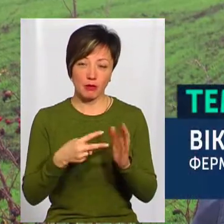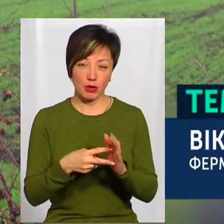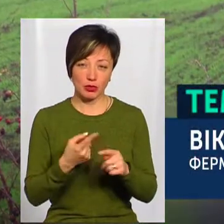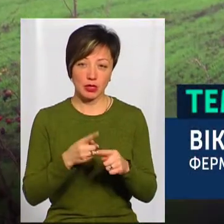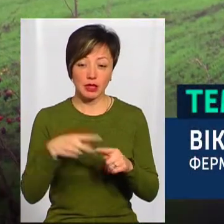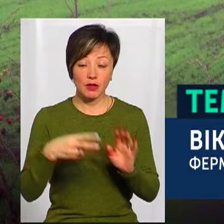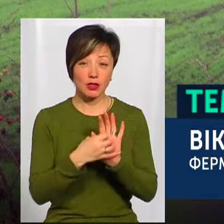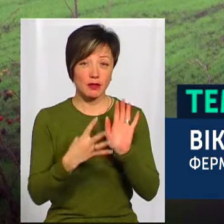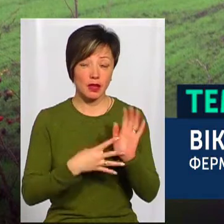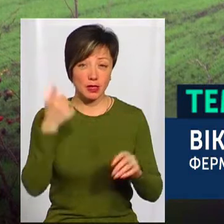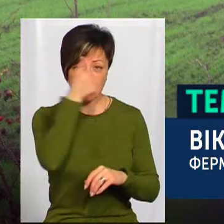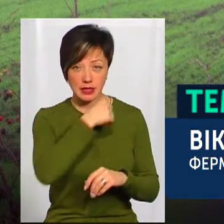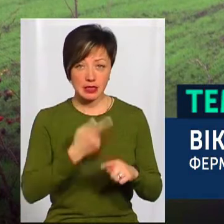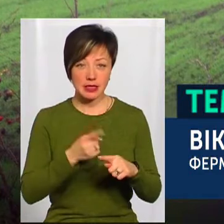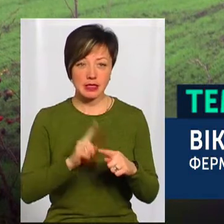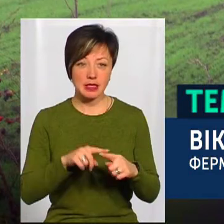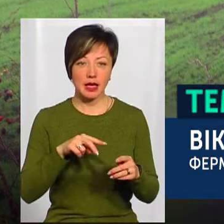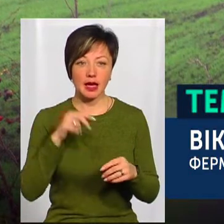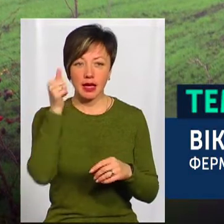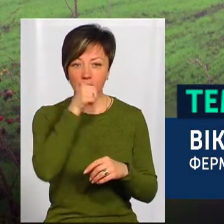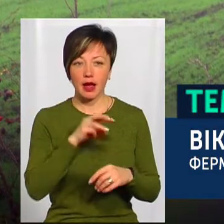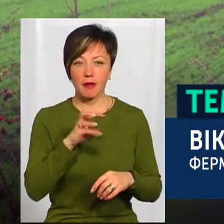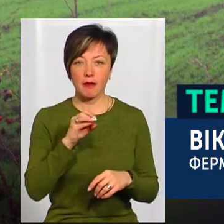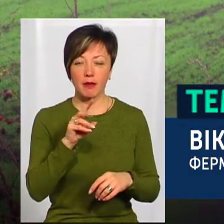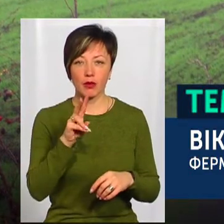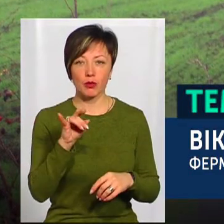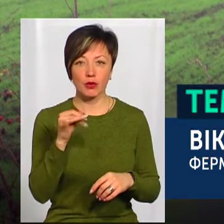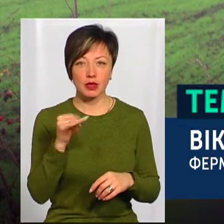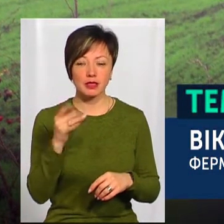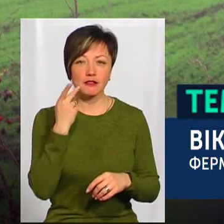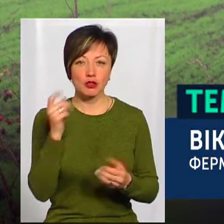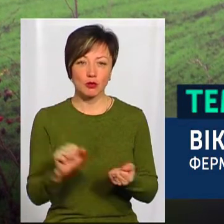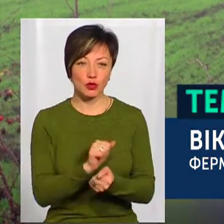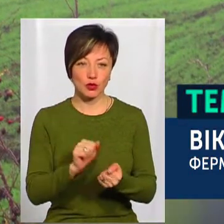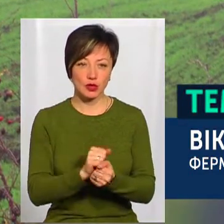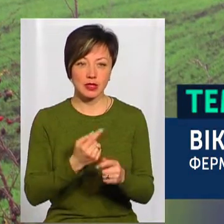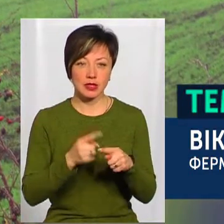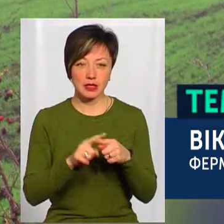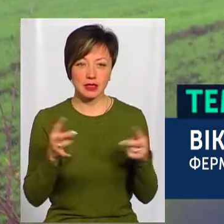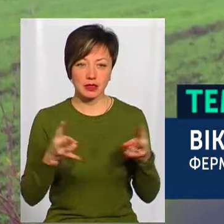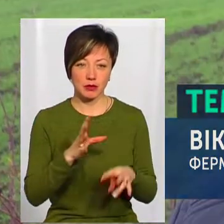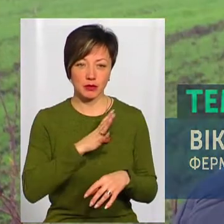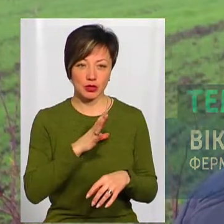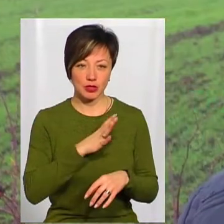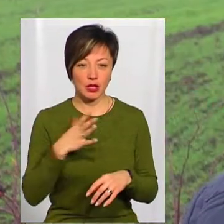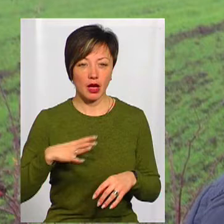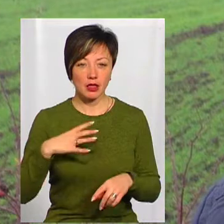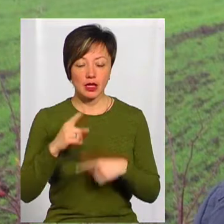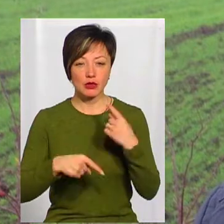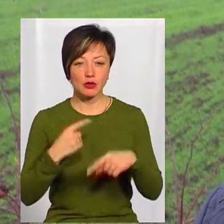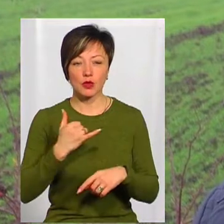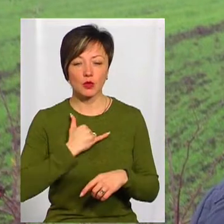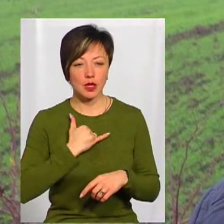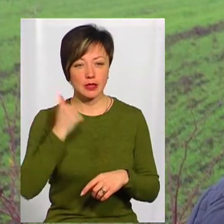2019 рік – це рік Меркурію. Рік Меркурію завжди посушливий, цього треба чекати. Наступний нас